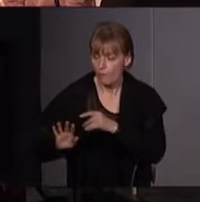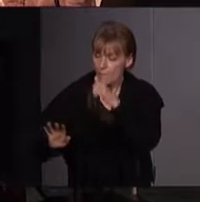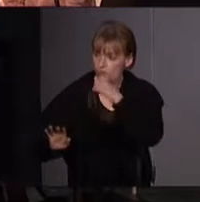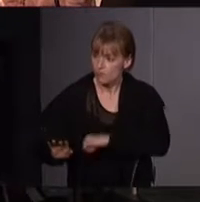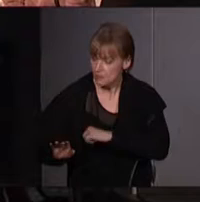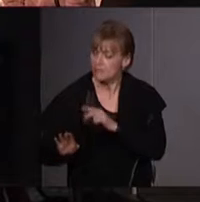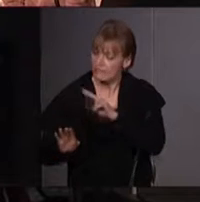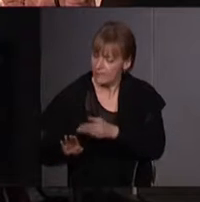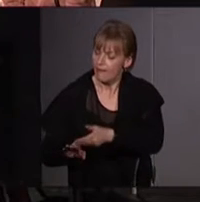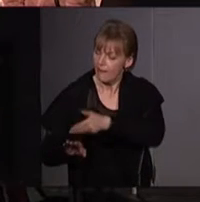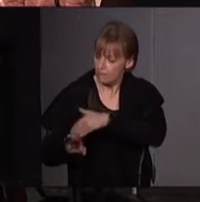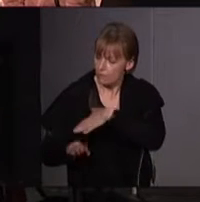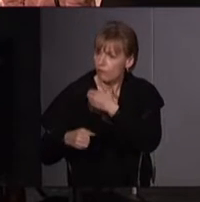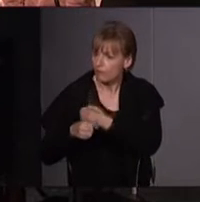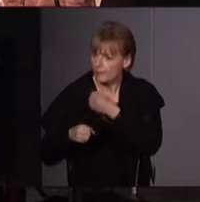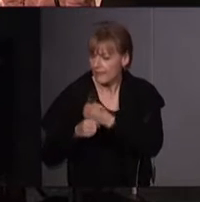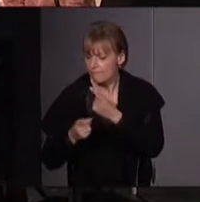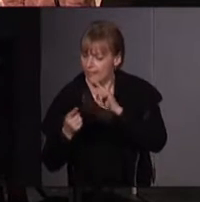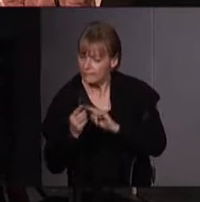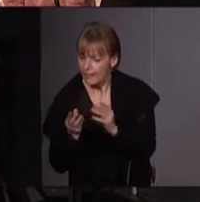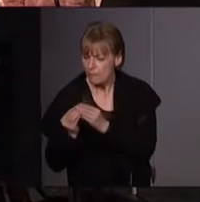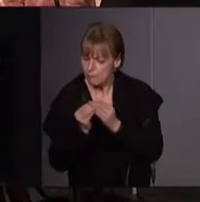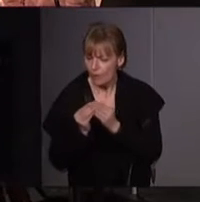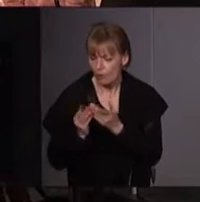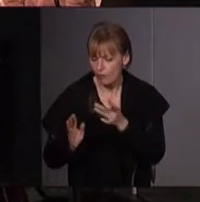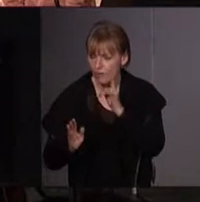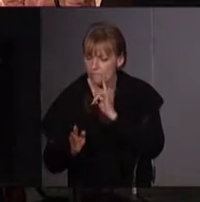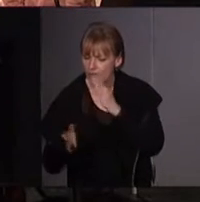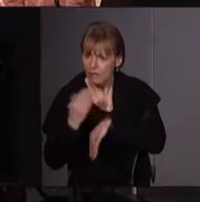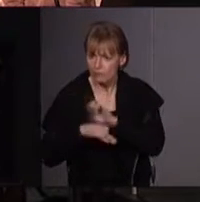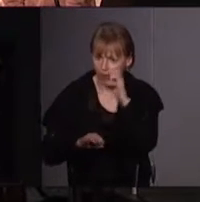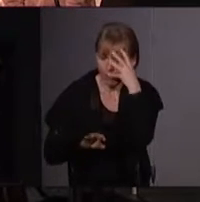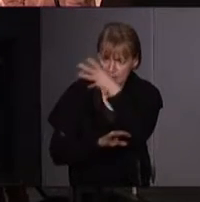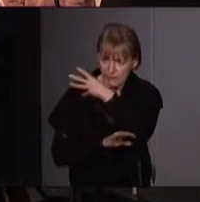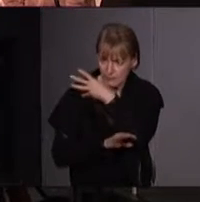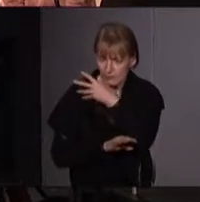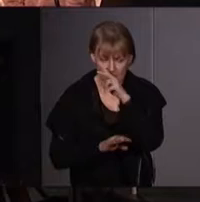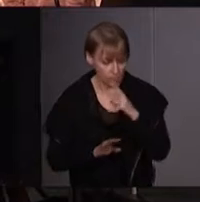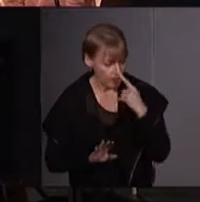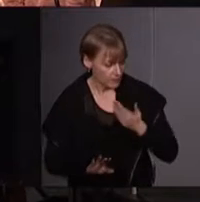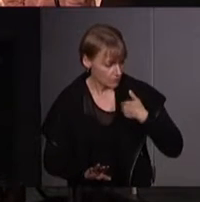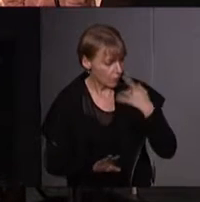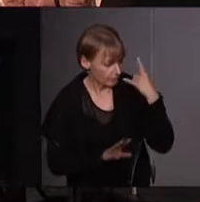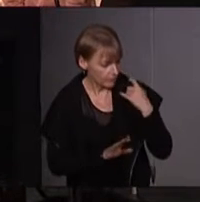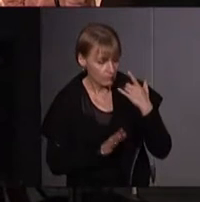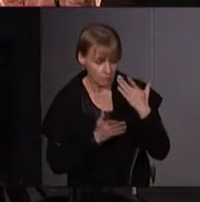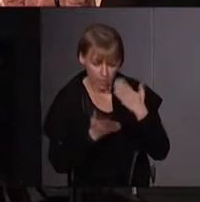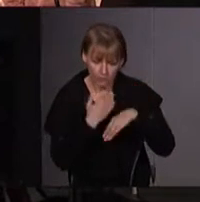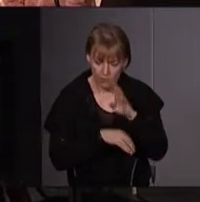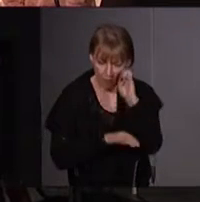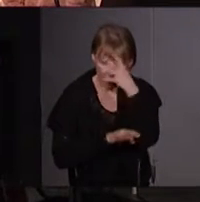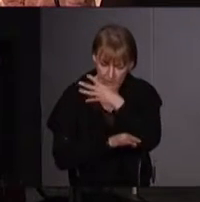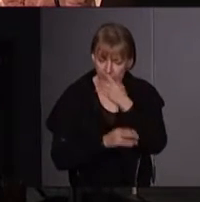travaillé sur les mouvements écoféministes en Californie, une recherche qui a démarré en Californie et qui continue actuellement,